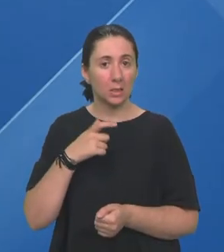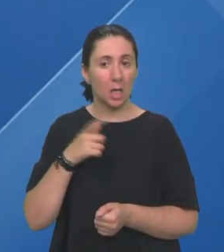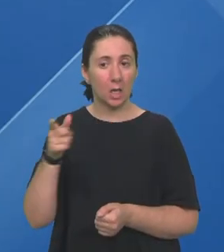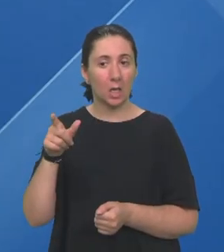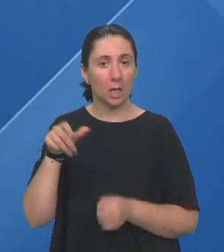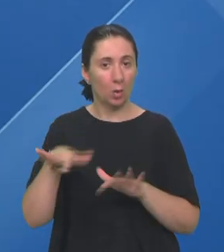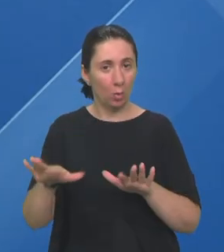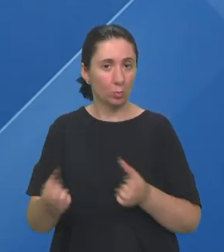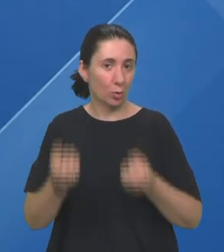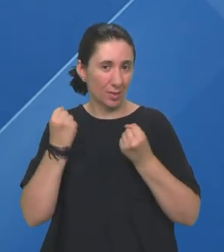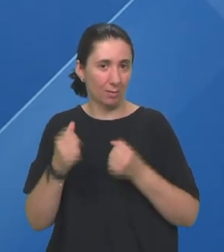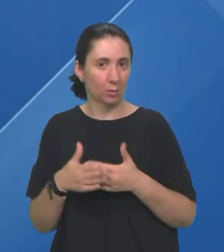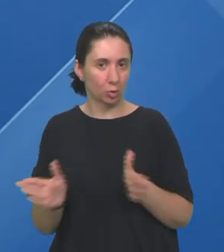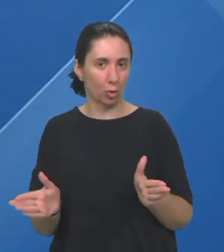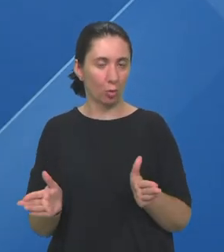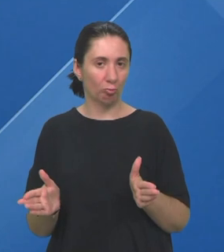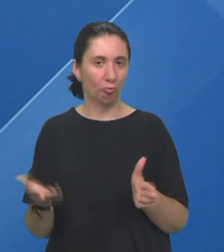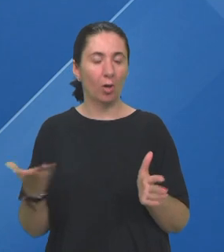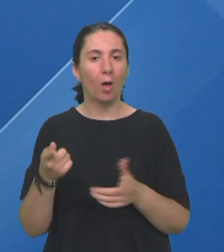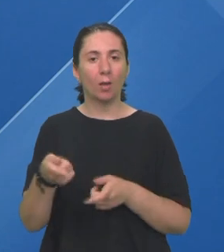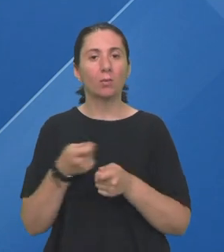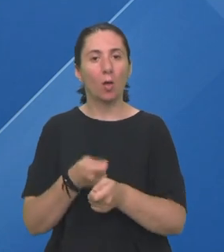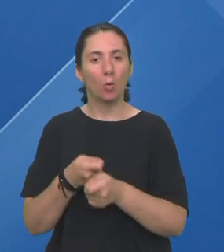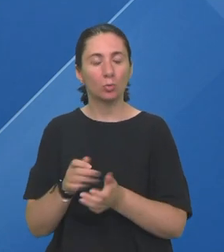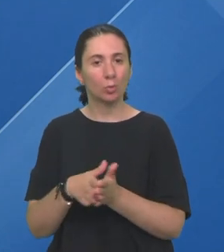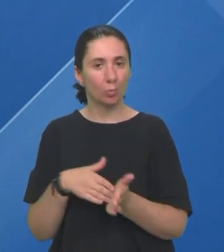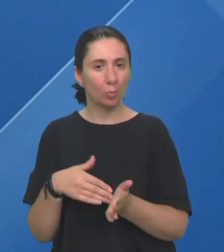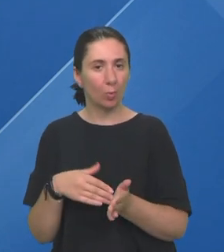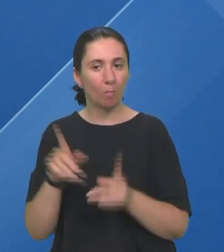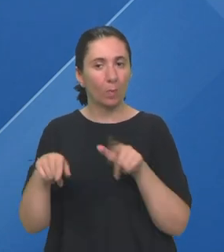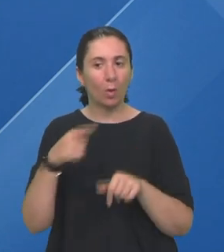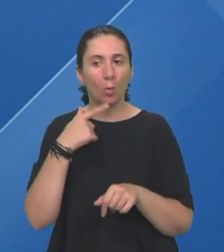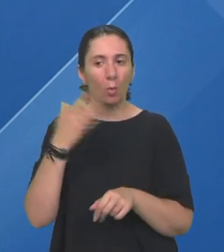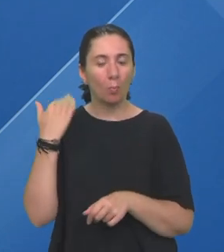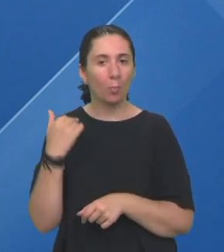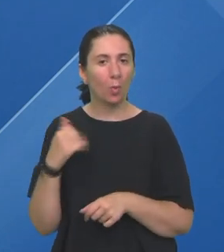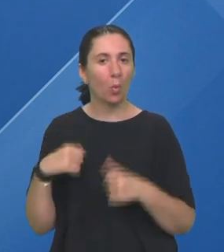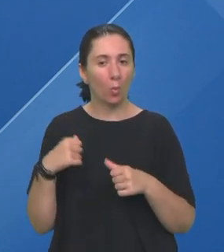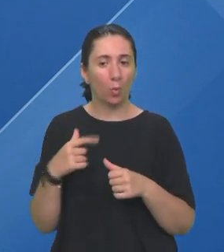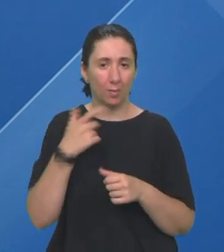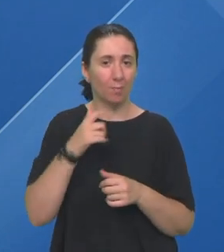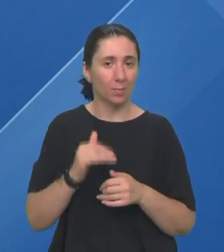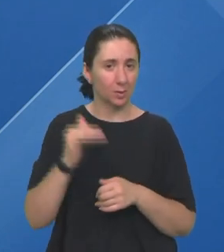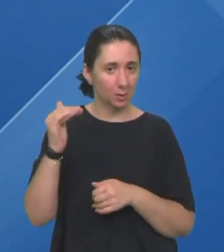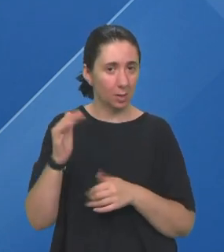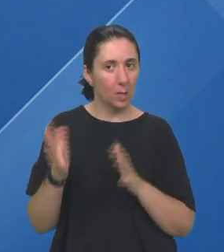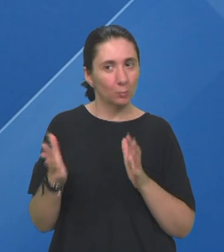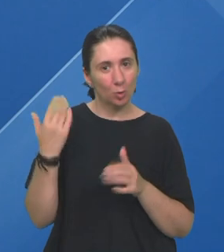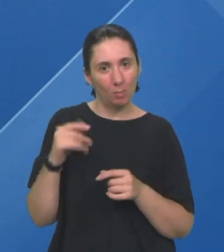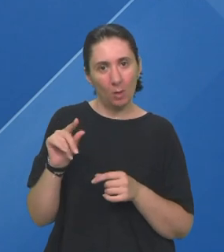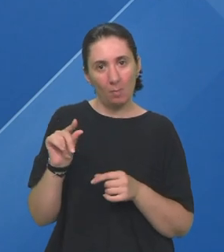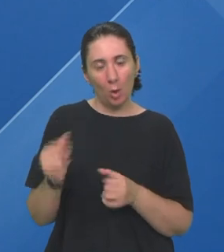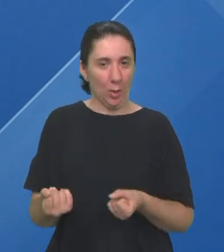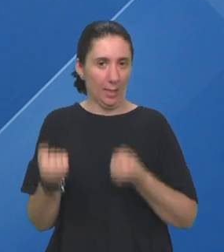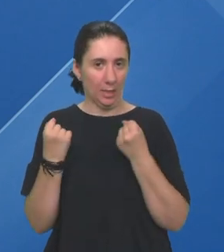otvarali Znači, kad je ta usloga krenula Netko koji je već bio u nekakvim godinama Možda mu je